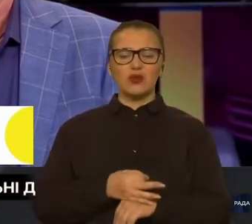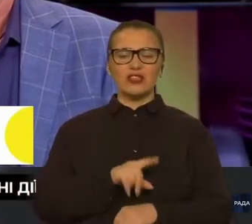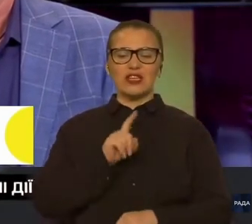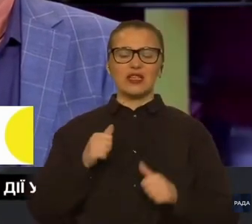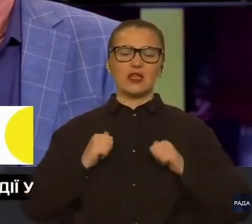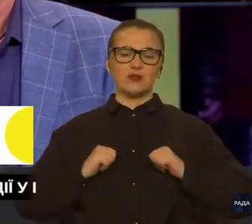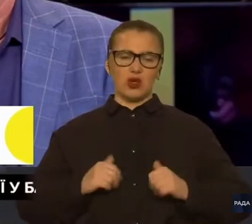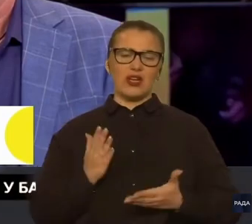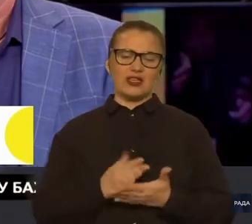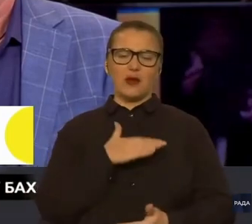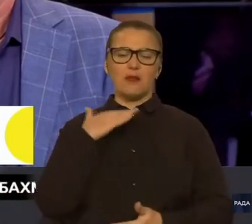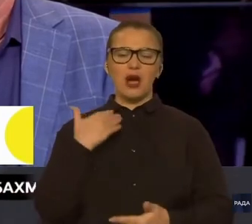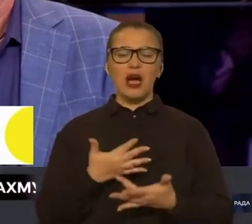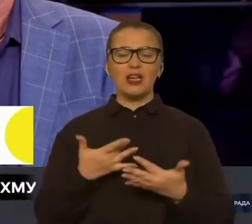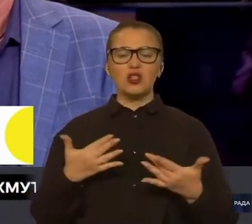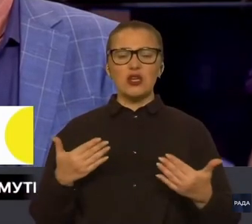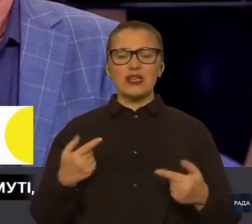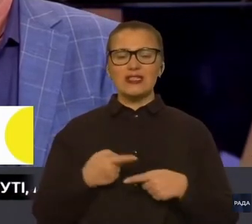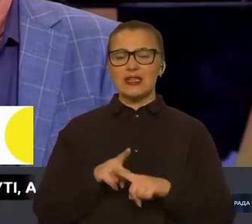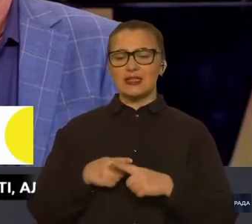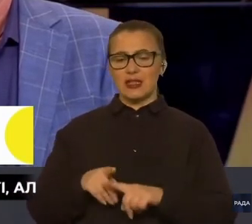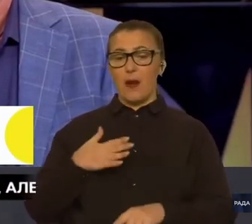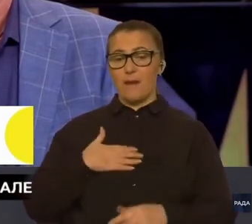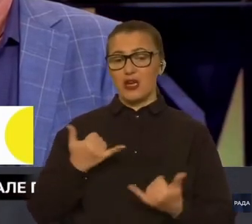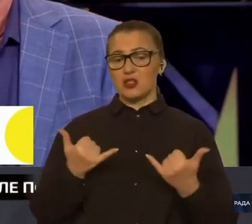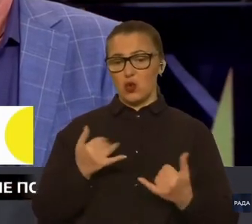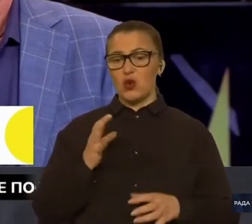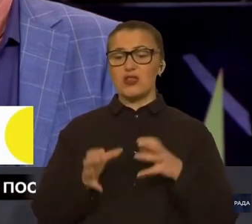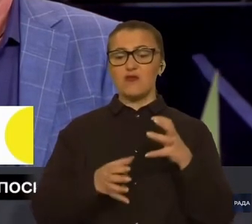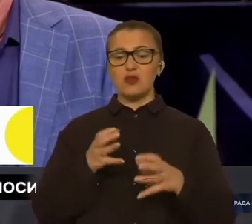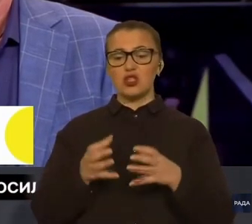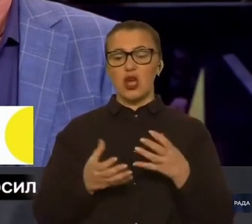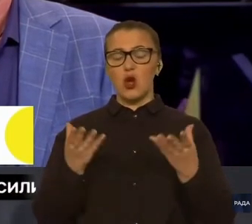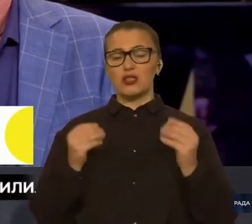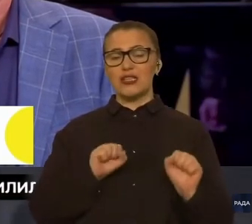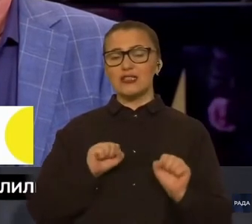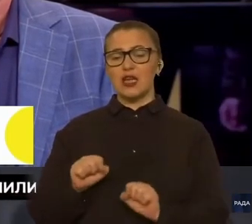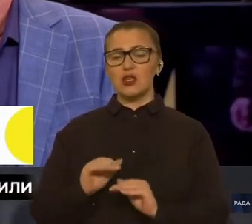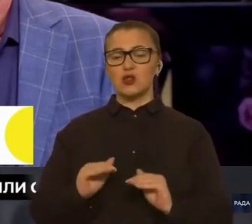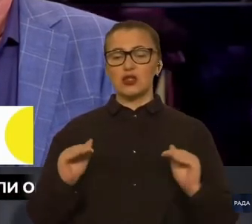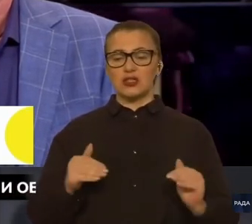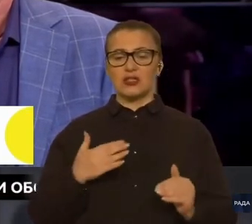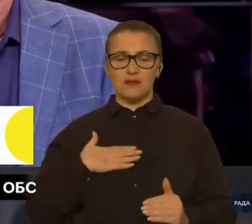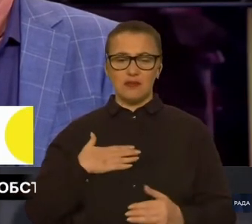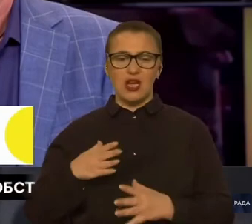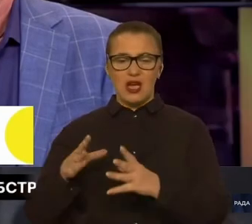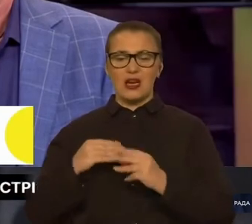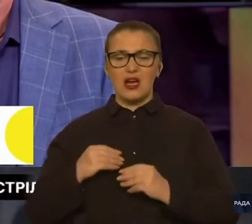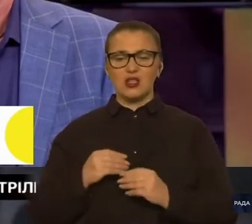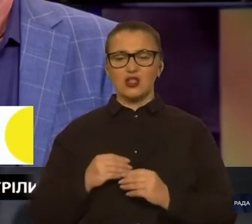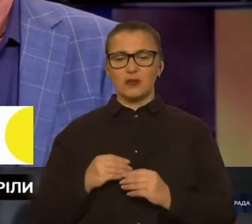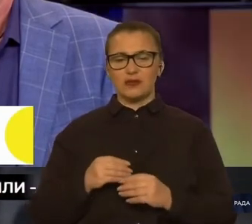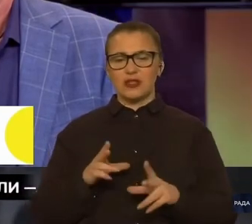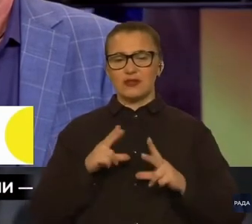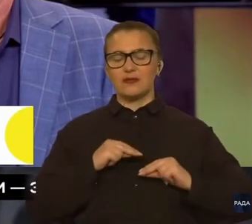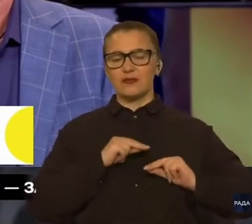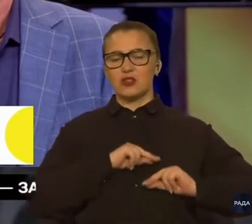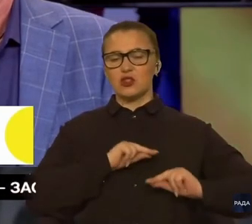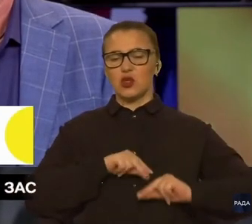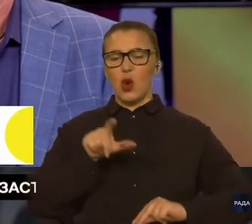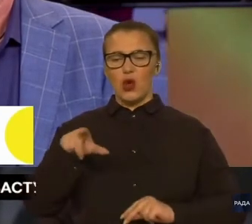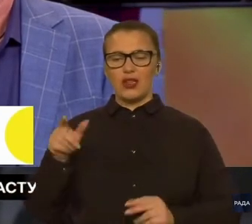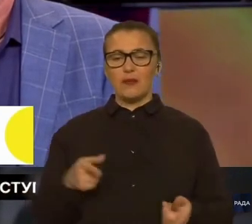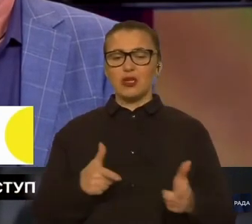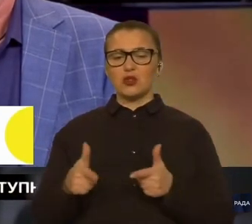багато різних технік. Ми з колегами, сьогодні Міжнародний день захисту дітей, ми з колегами Центру без паніки підготували